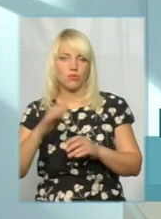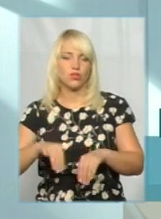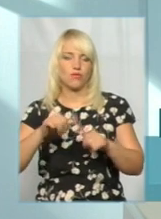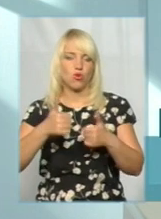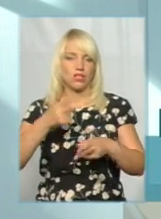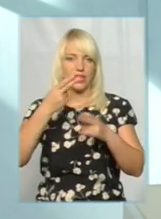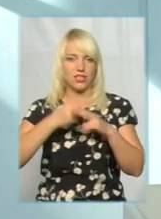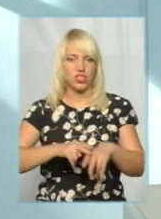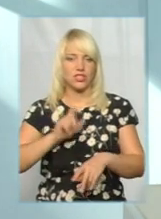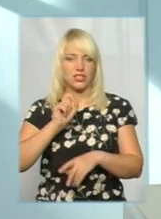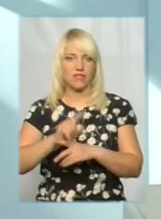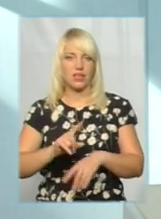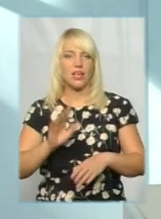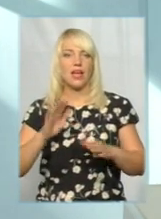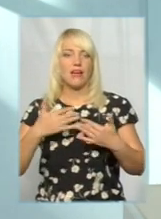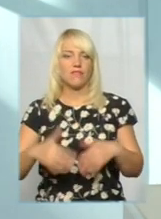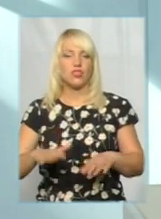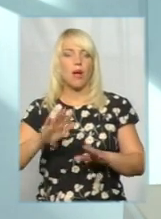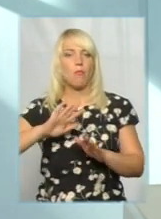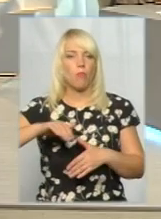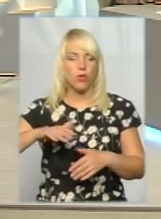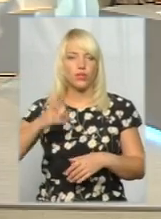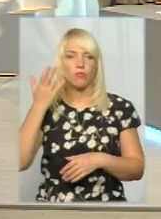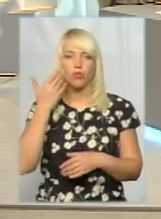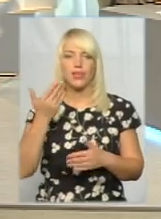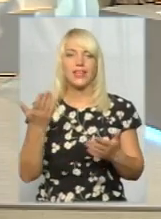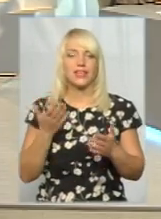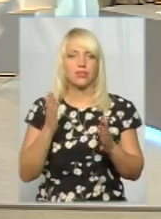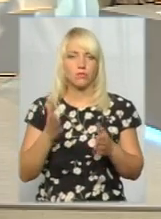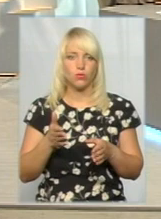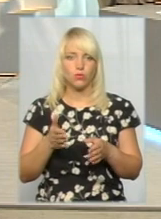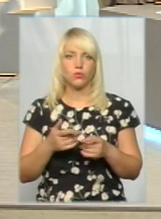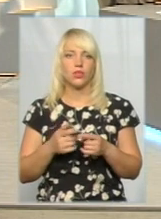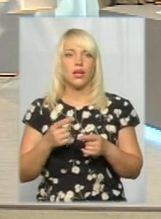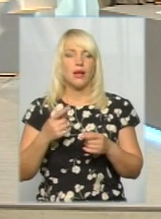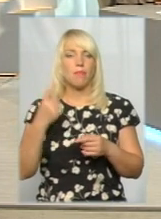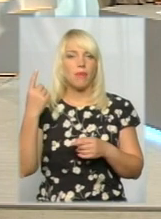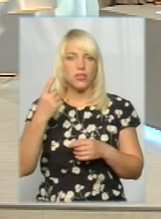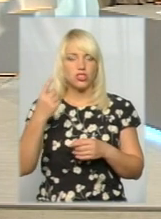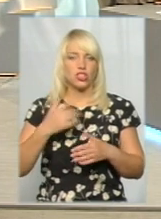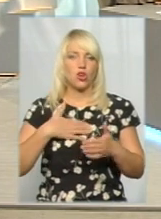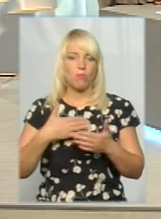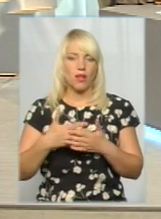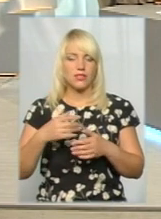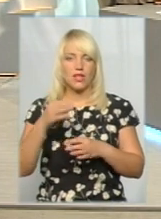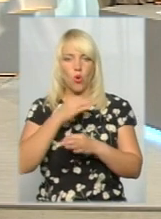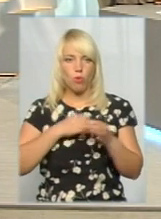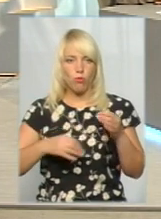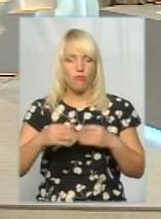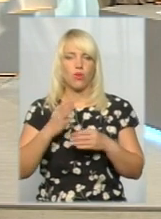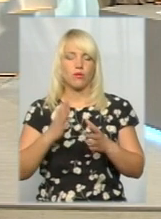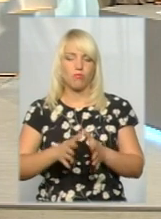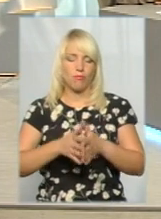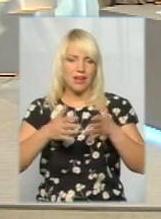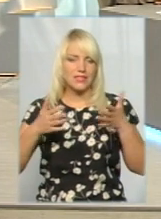завдання. І вже потім, коли якісь будуть перші громадські обговорення, ми максимально широко